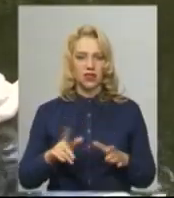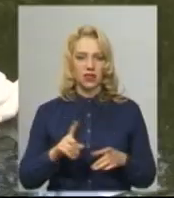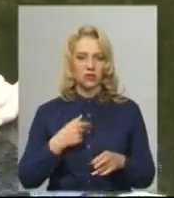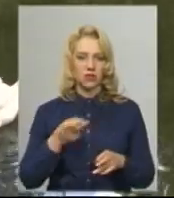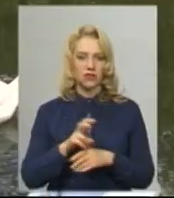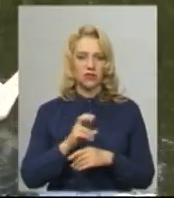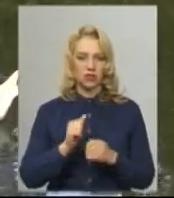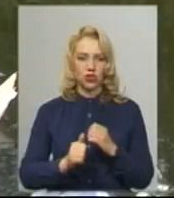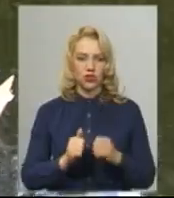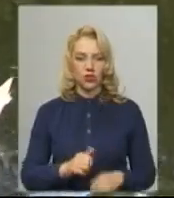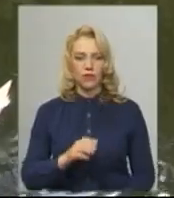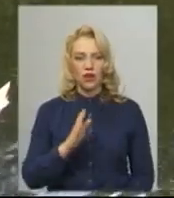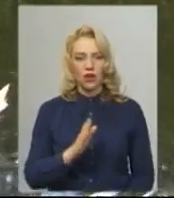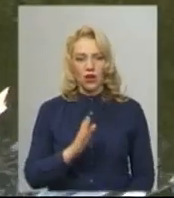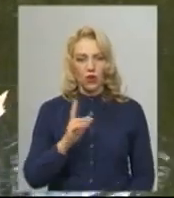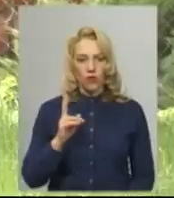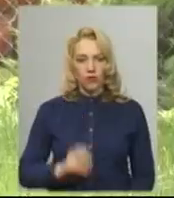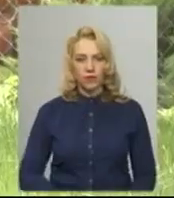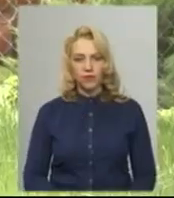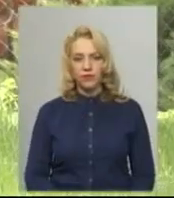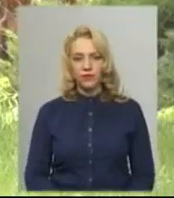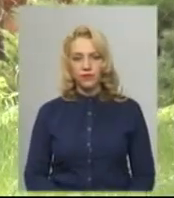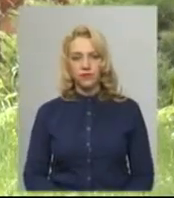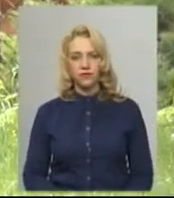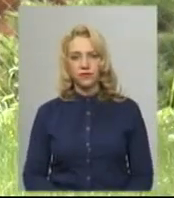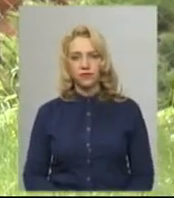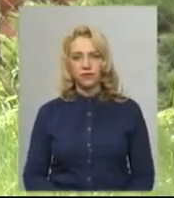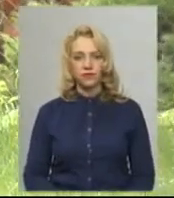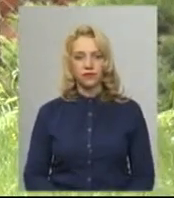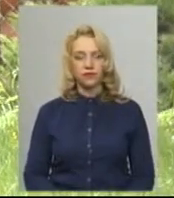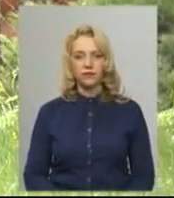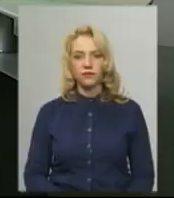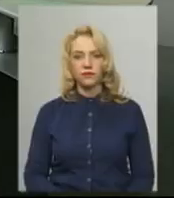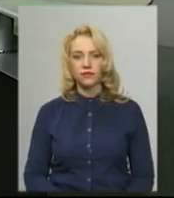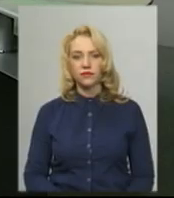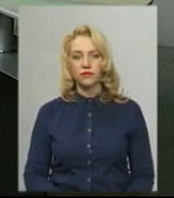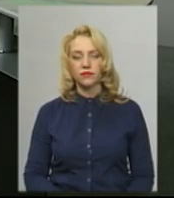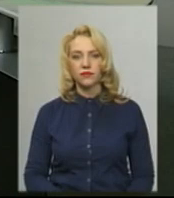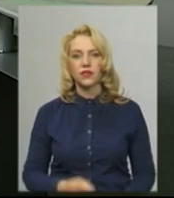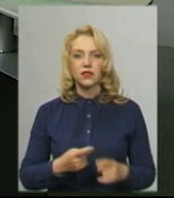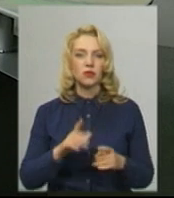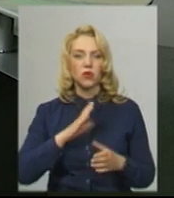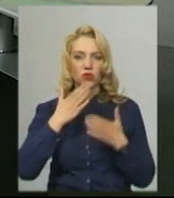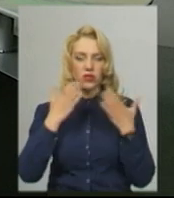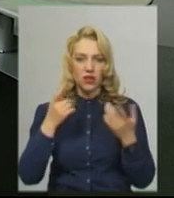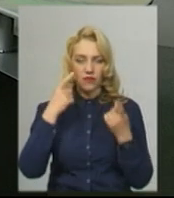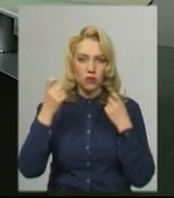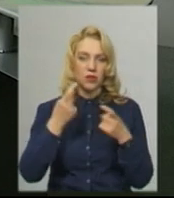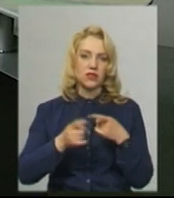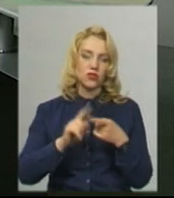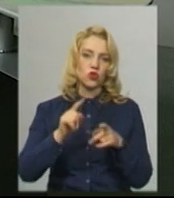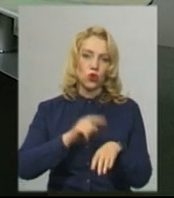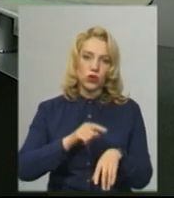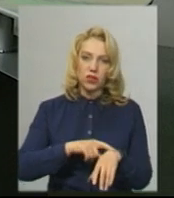часто. Волерія Ковальчук, Олександр Горішевський. Новини на Суспільному. Хмельницький. Це була остання інформація на цю